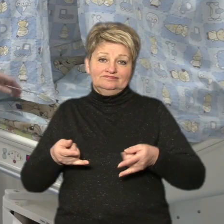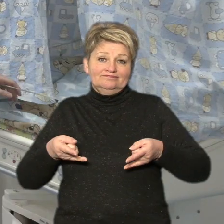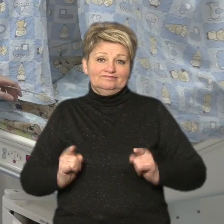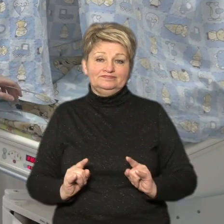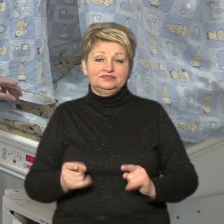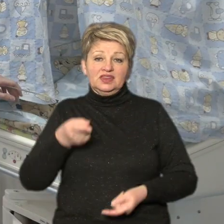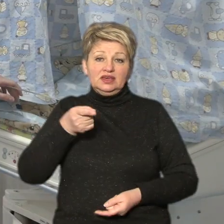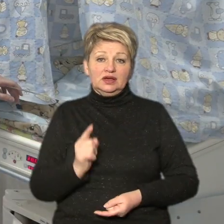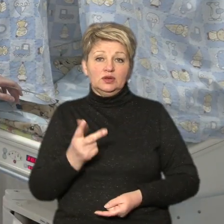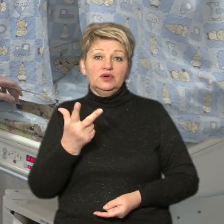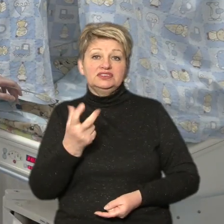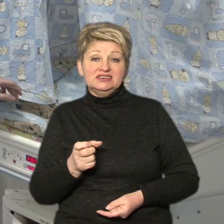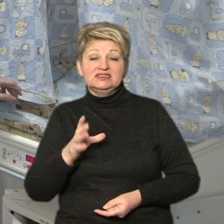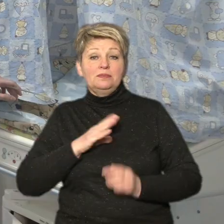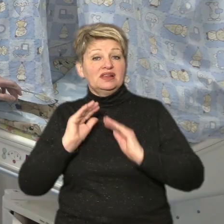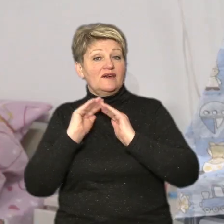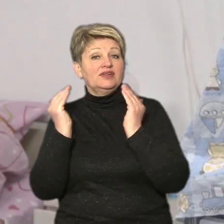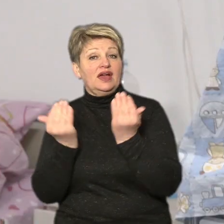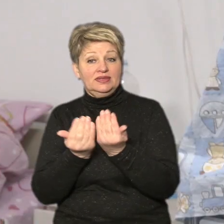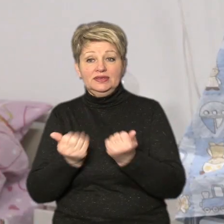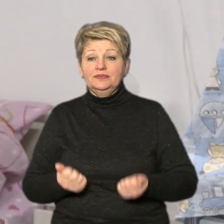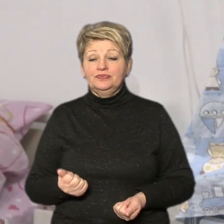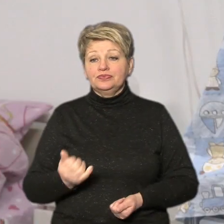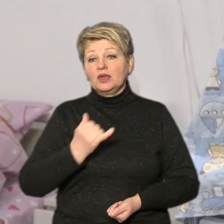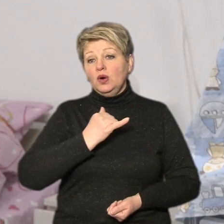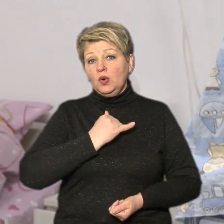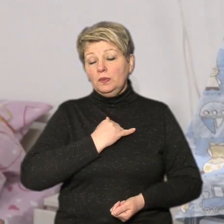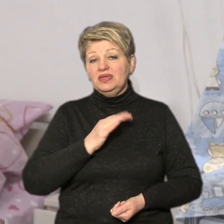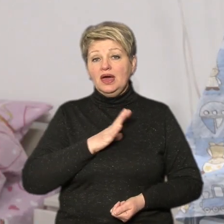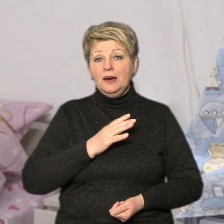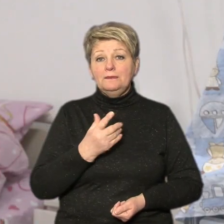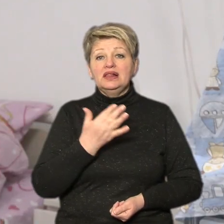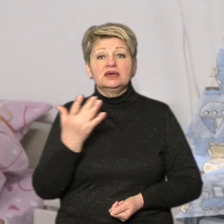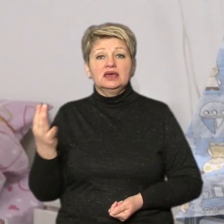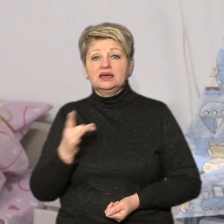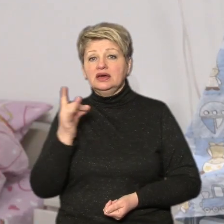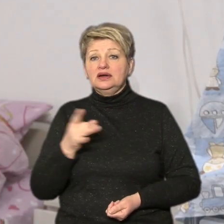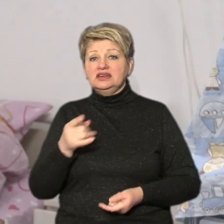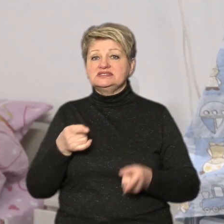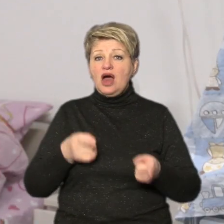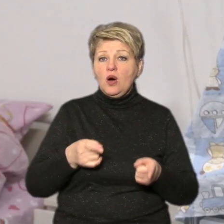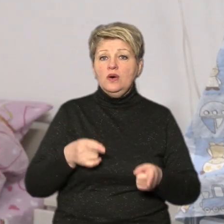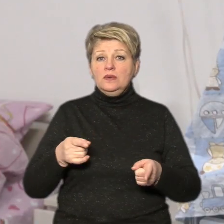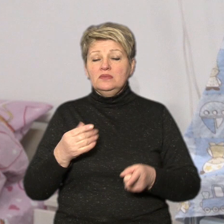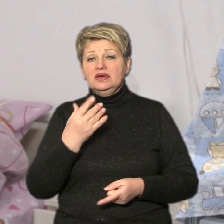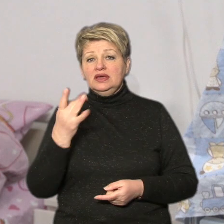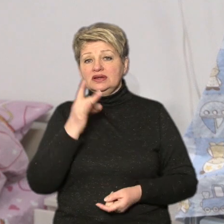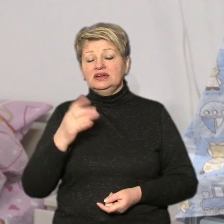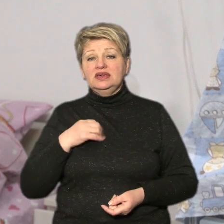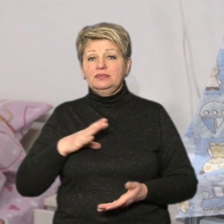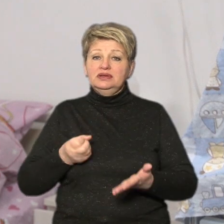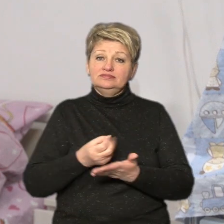300 два тижні провів у реанімації. У мене було декілька загроз. Я декілька разів лежала на збереженні,